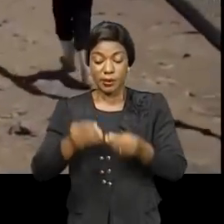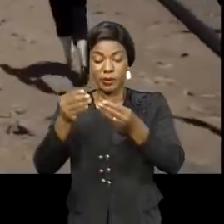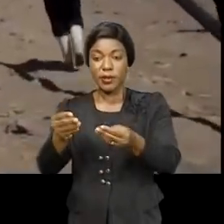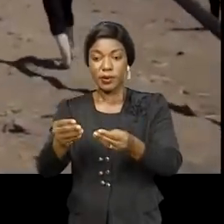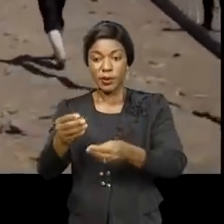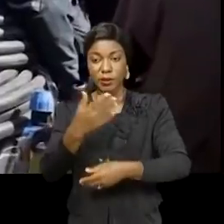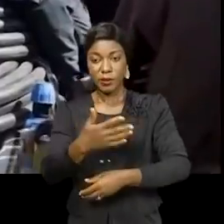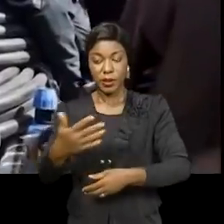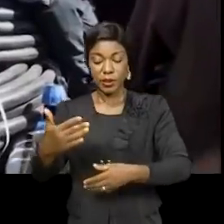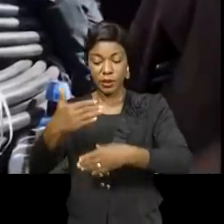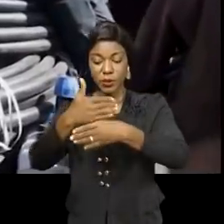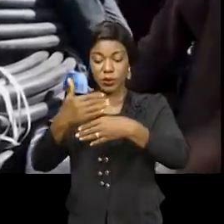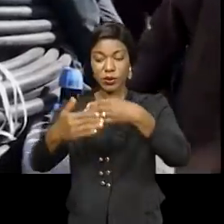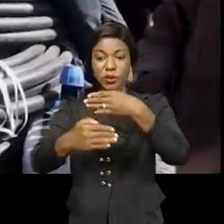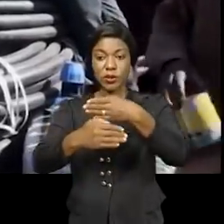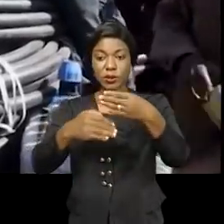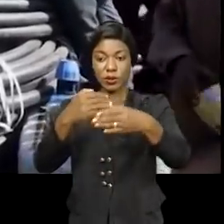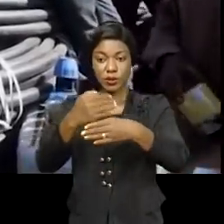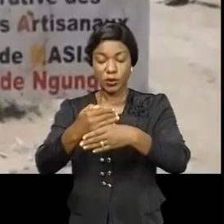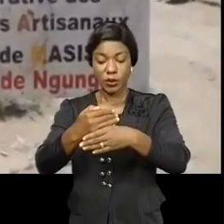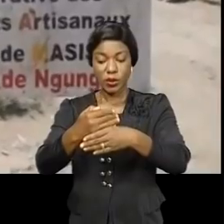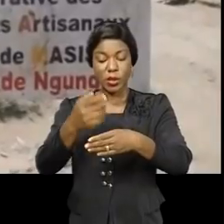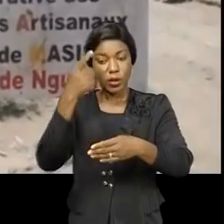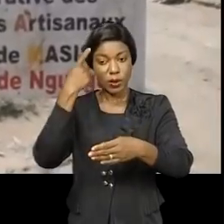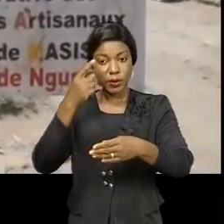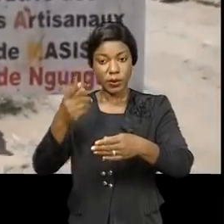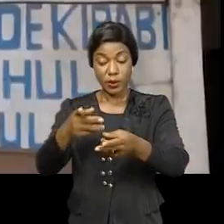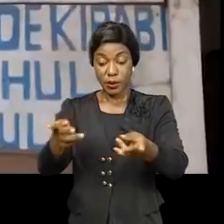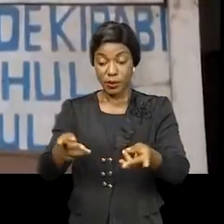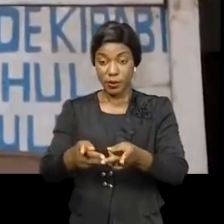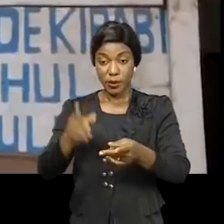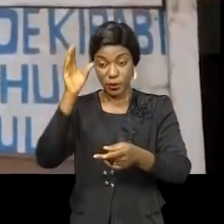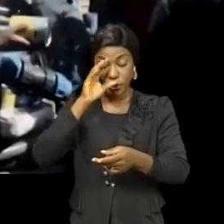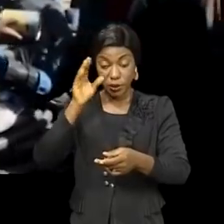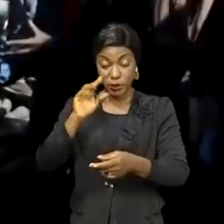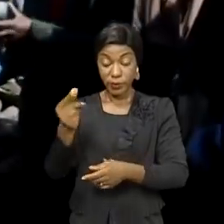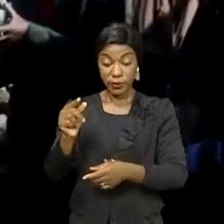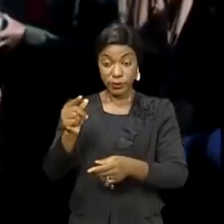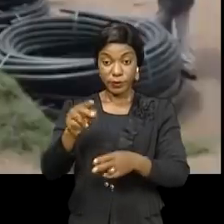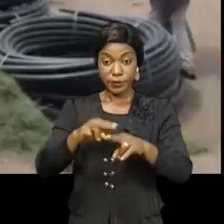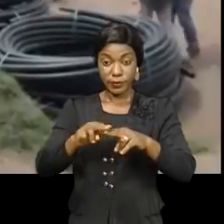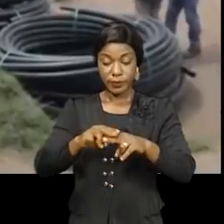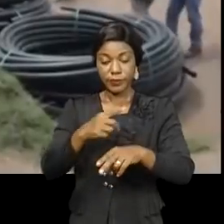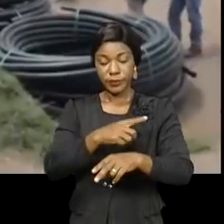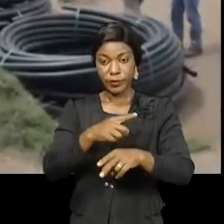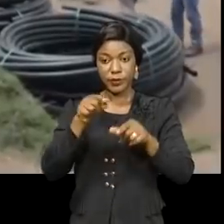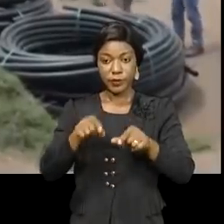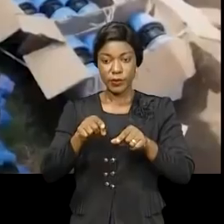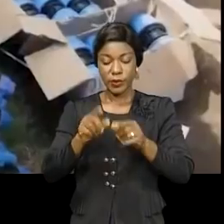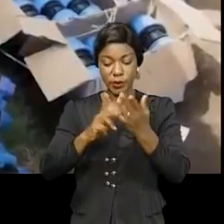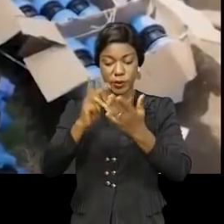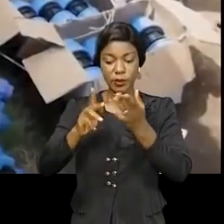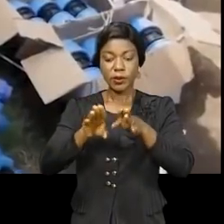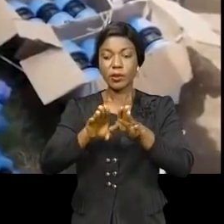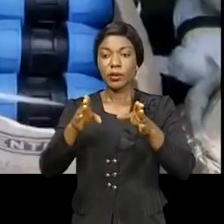matériaux de construction hydraulique à des sites miniers de l'axe Gungu-Kibali. La distribution et le lancement officiel de ce projet